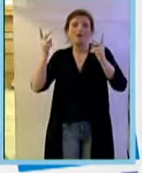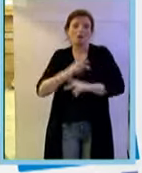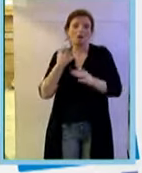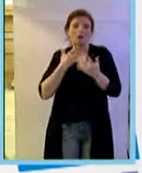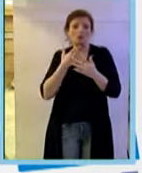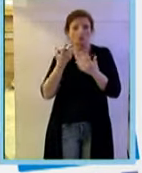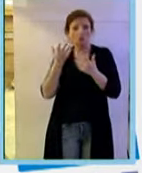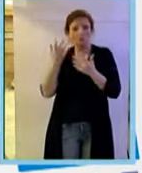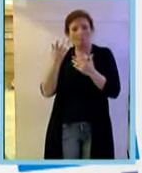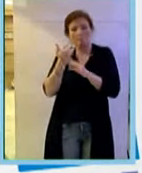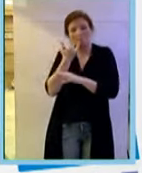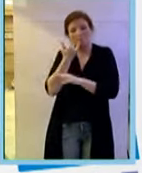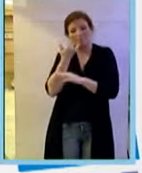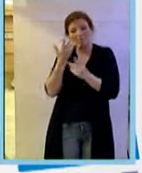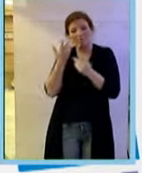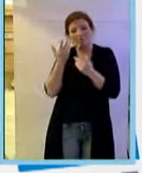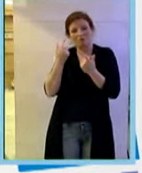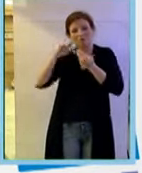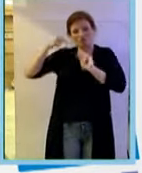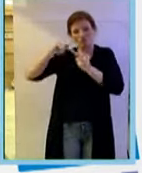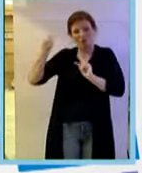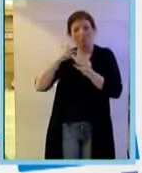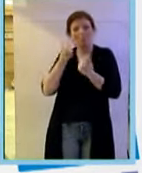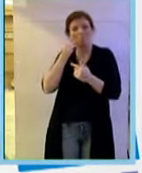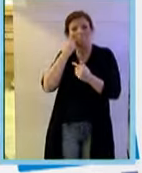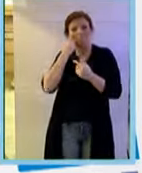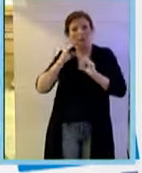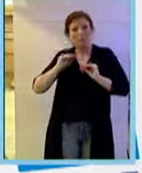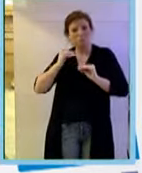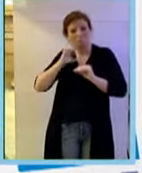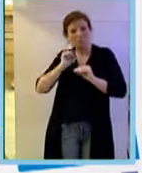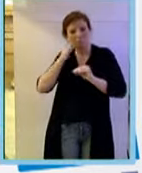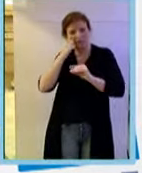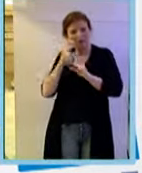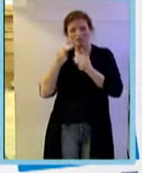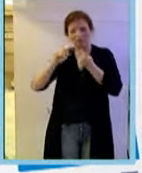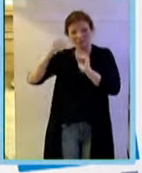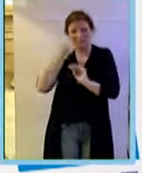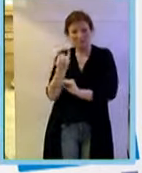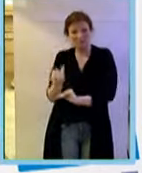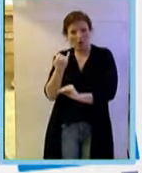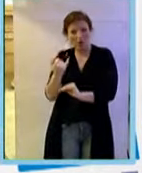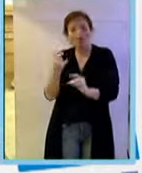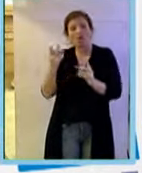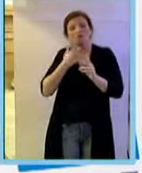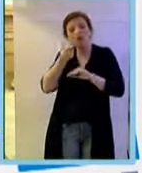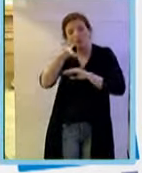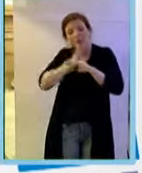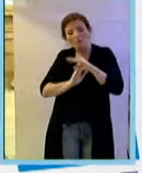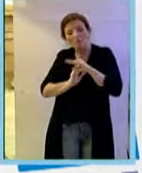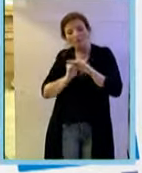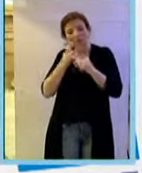uno dei pochi geni nel genoma dei mammiferi che ha una parte di